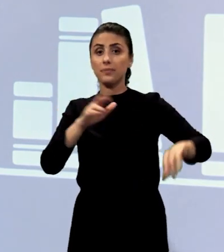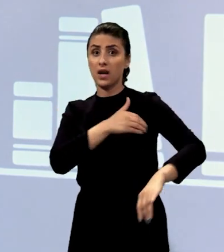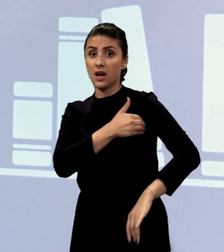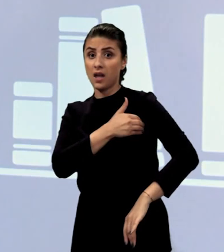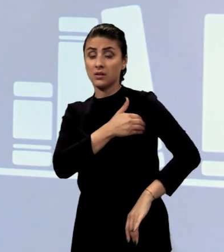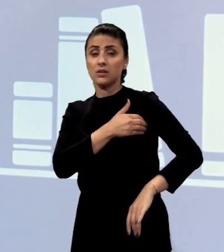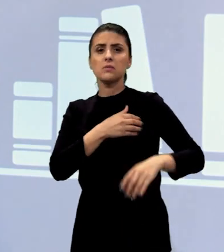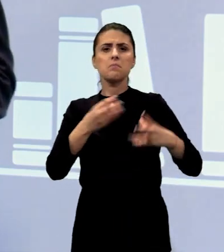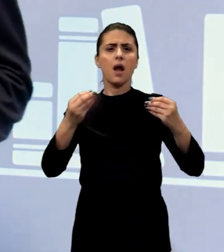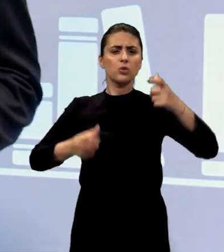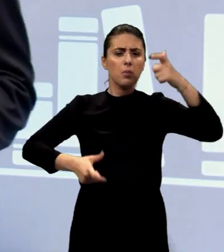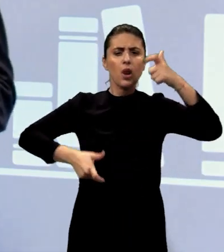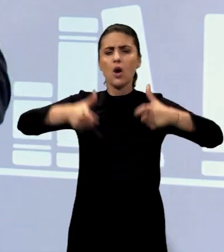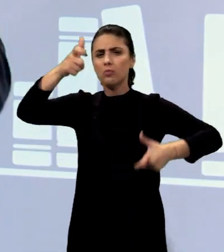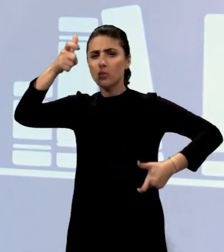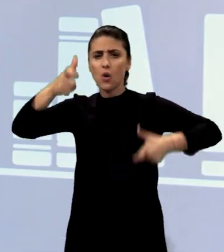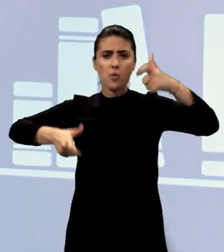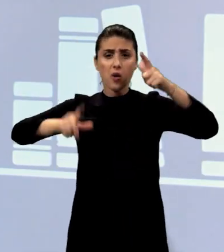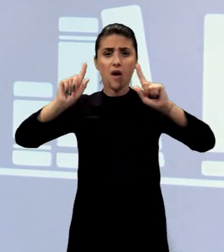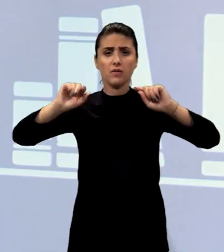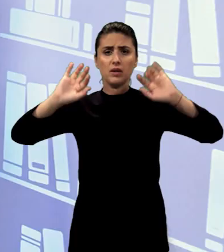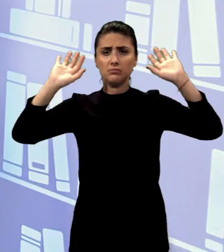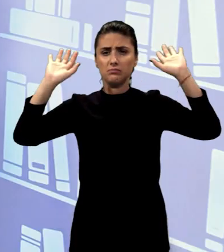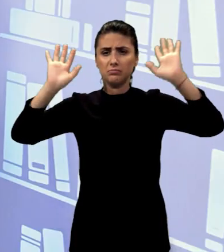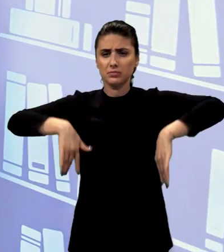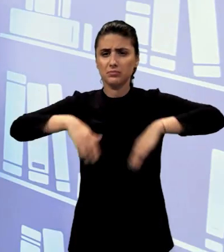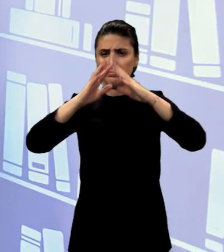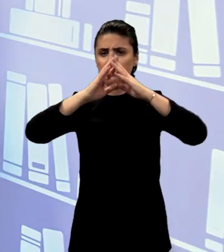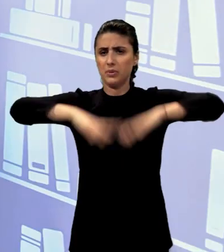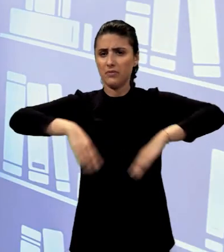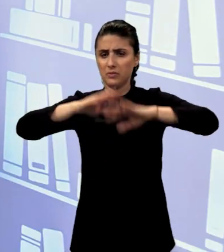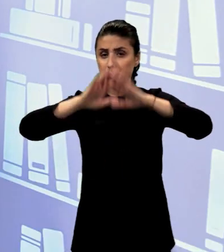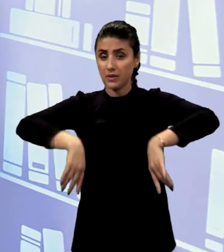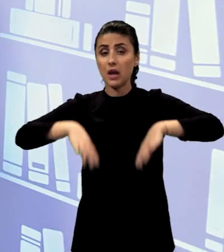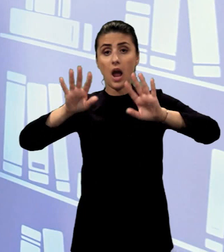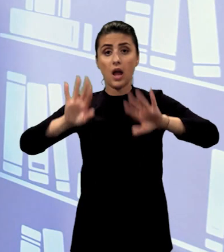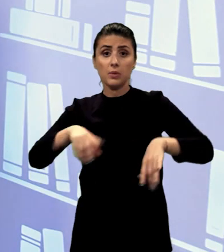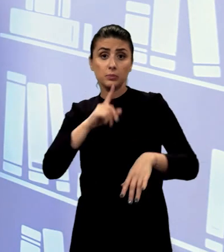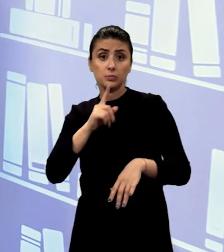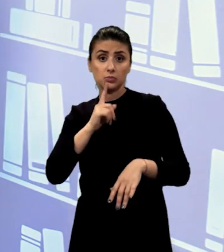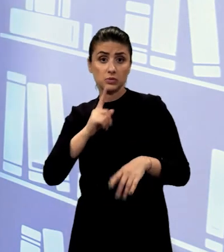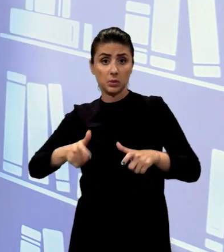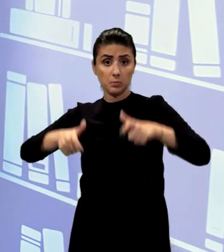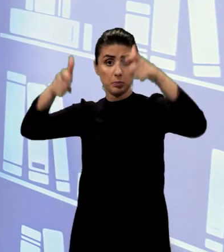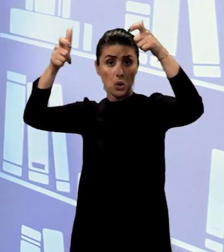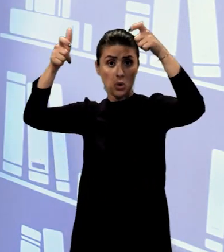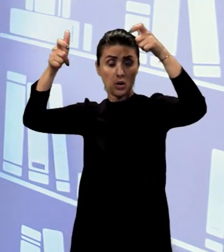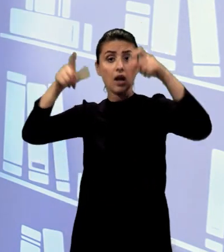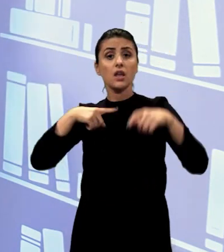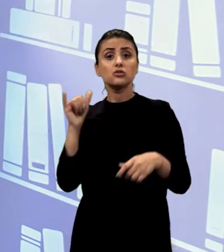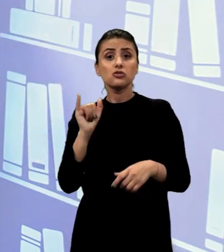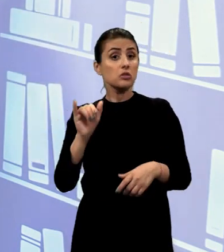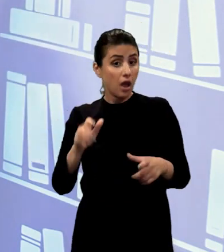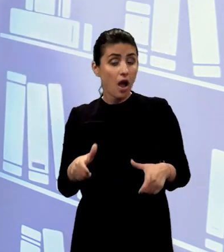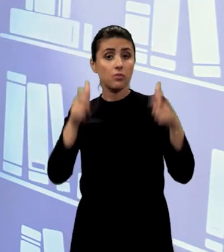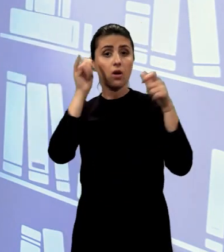Cele mai multe clădiri din capitală au fost culcate la pământ. Printre puținele clădiri rămase în picioare, se număra și